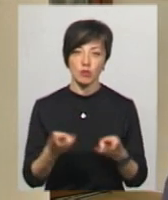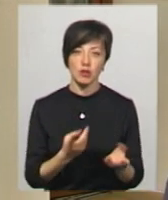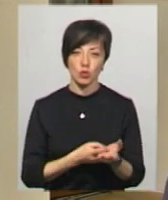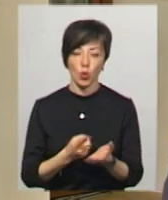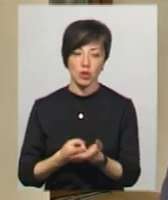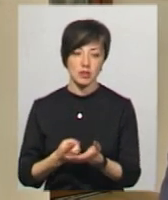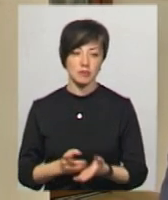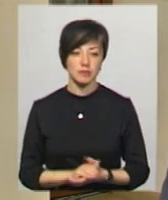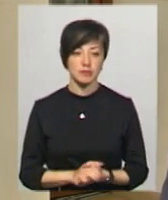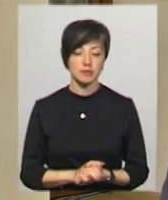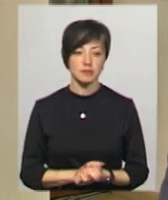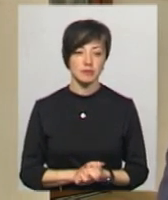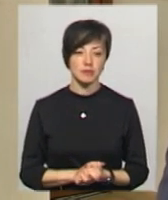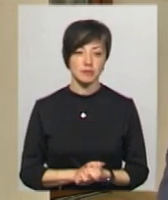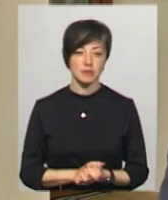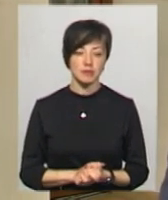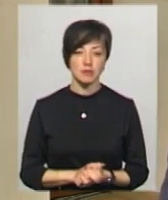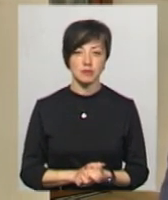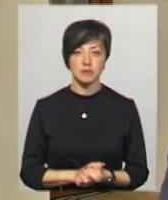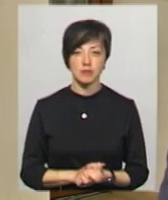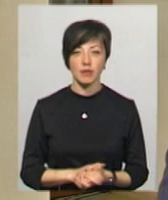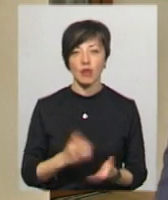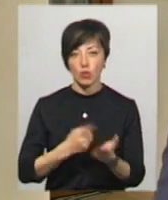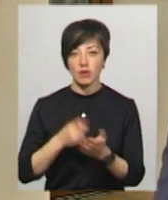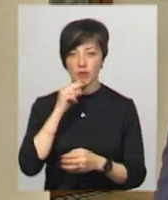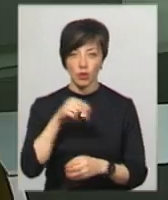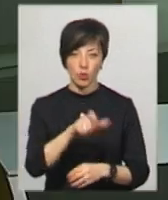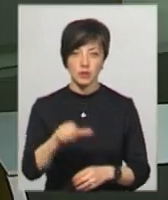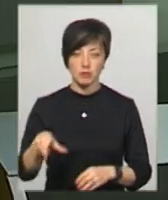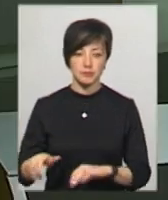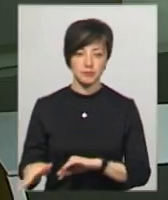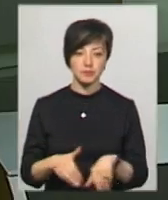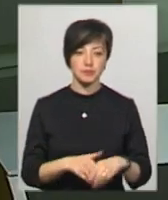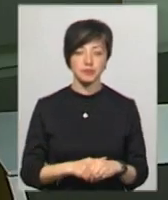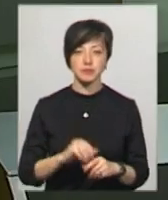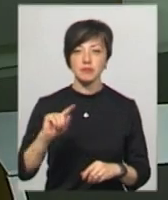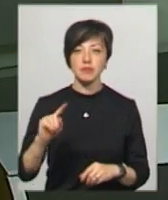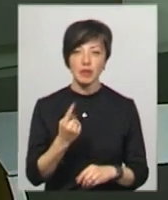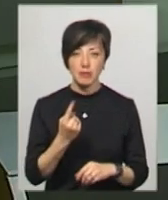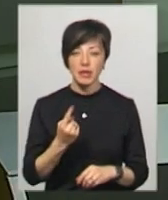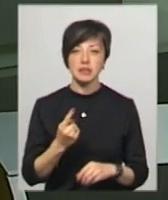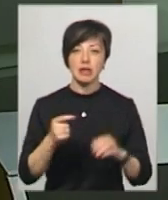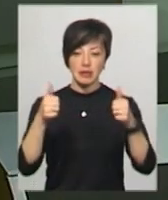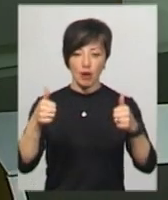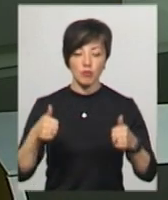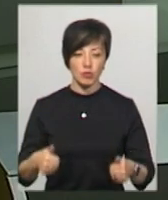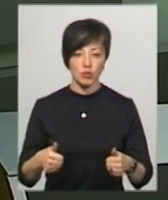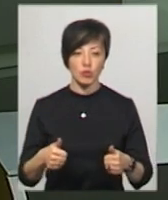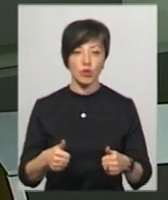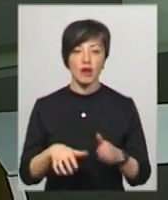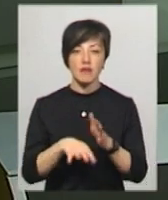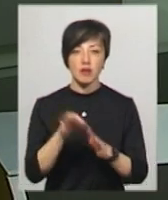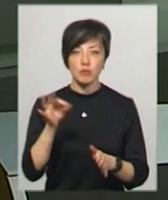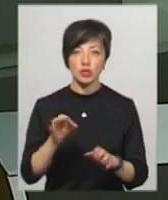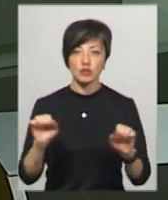докази на підтвердження вини осіб. Перше інформаційне табло для вимиру швидкості